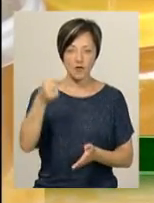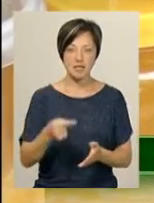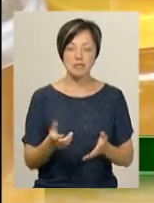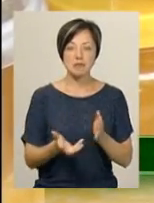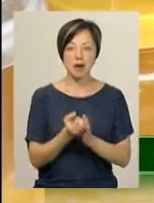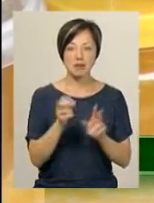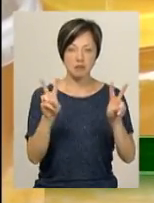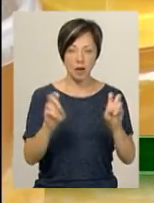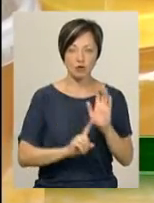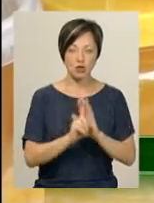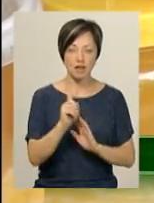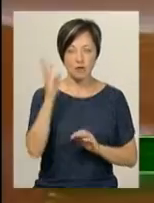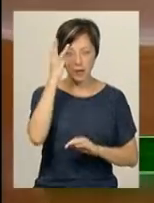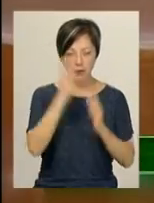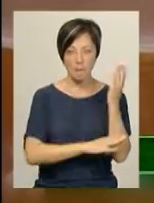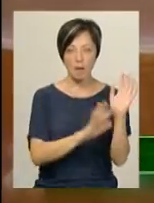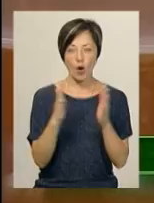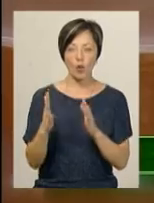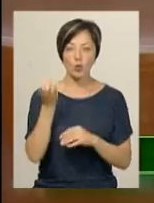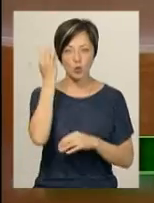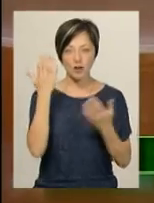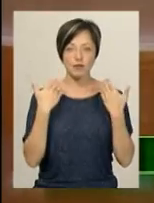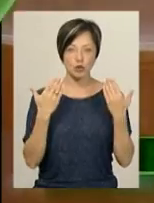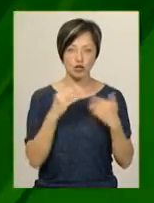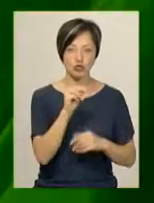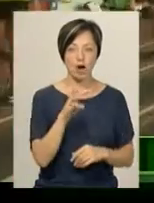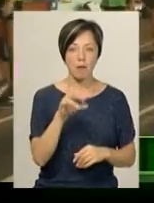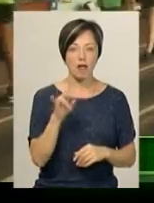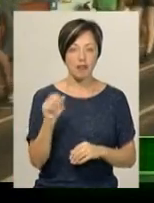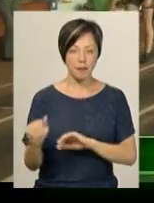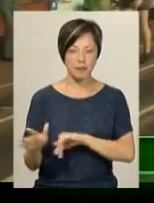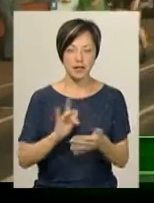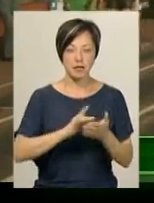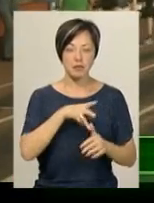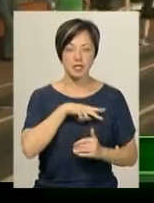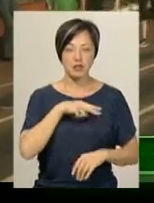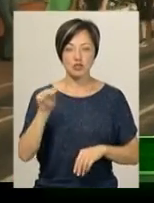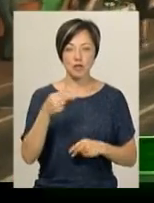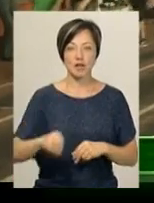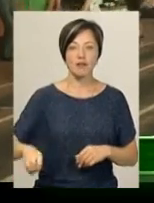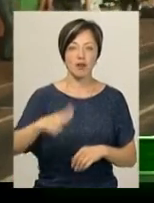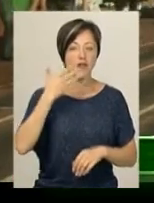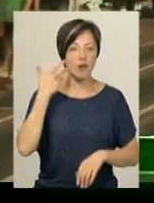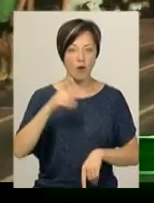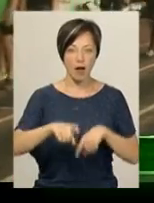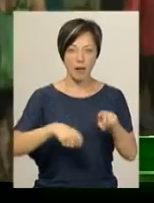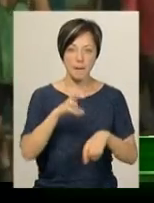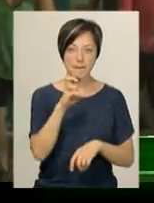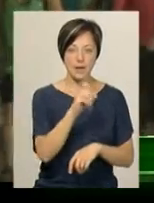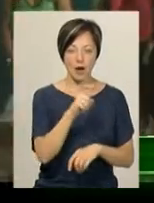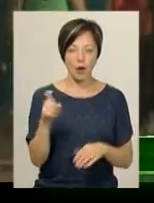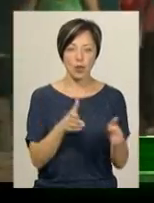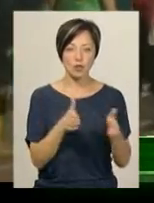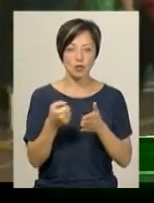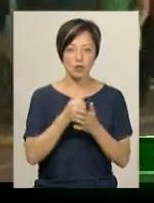сьогодні в Хмельницькому парку культури і відпочинку імені Михайла Чекмана. Слібна призерка Чемпіонату Європи з легкої атлетики Марина Бех